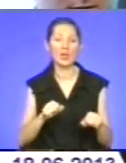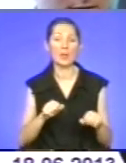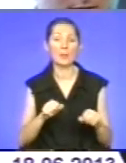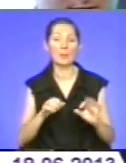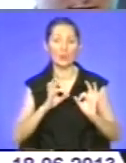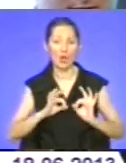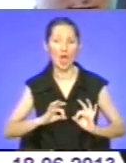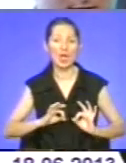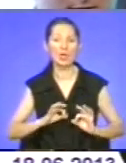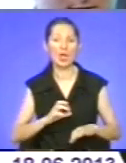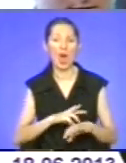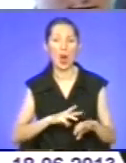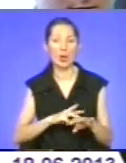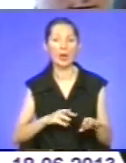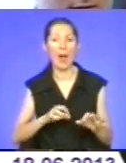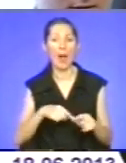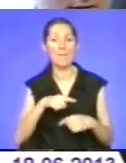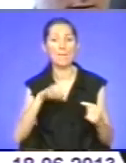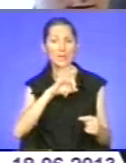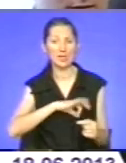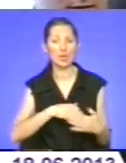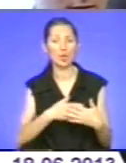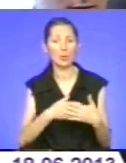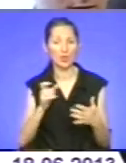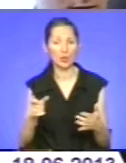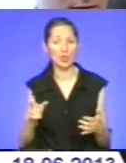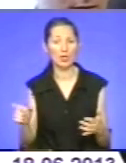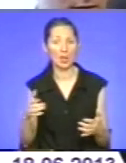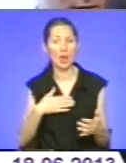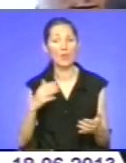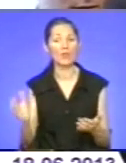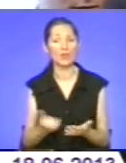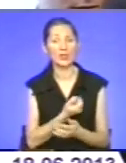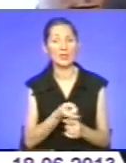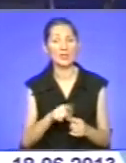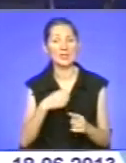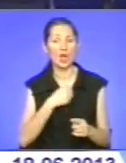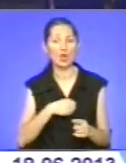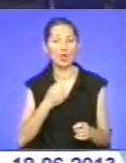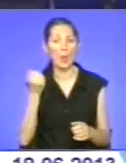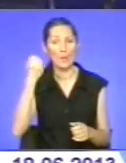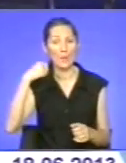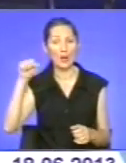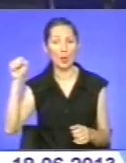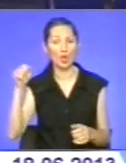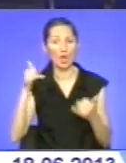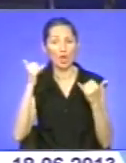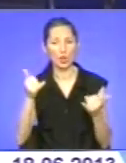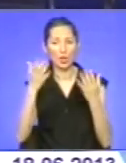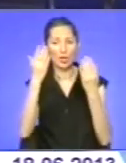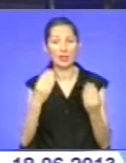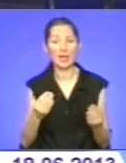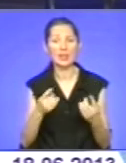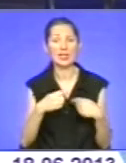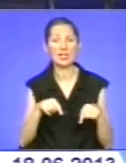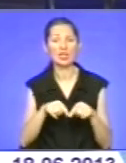органів, бізнесу, громадськості, нам вдасться і це зло побороти. Сьогодні день дільничної